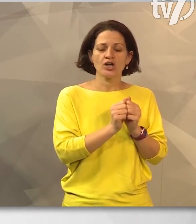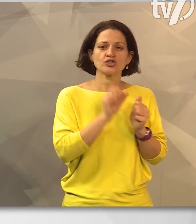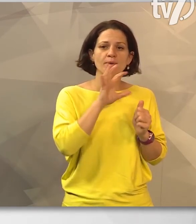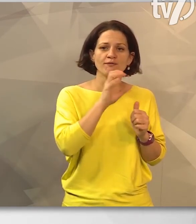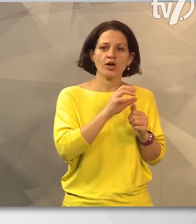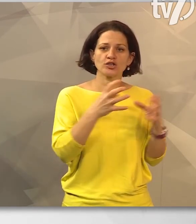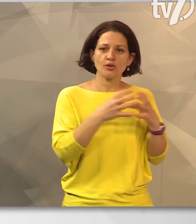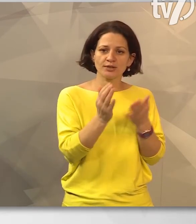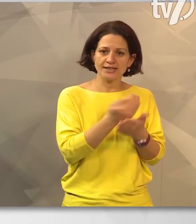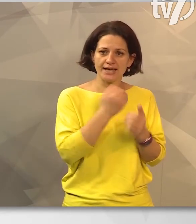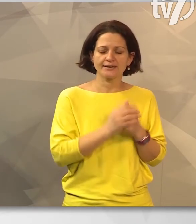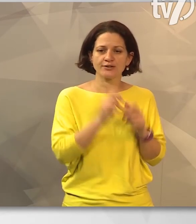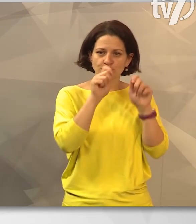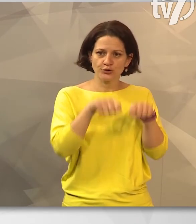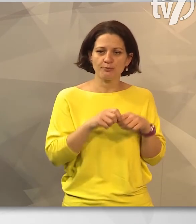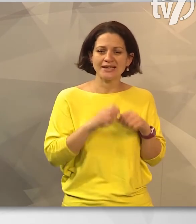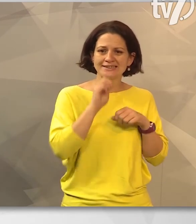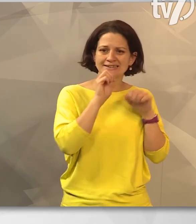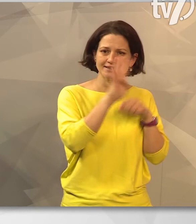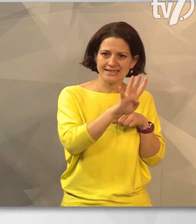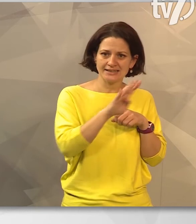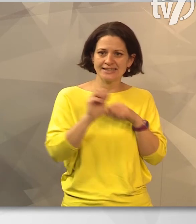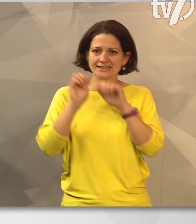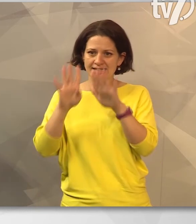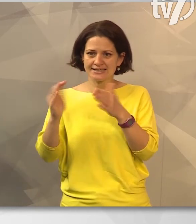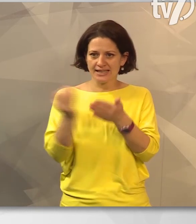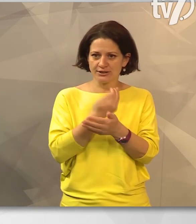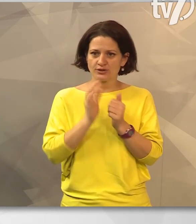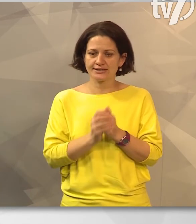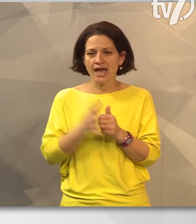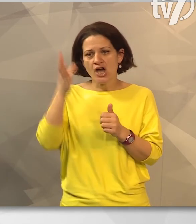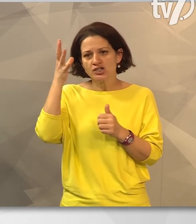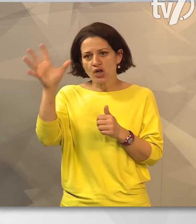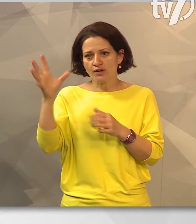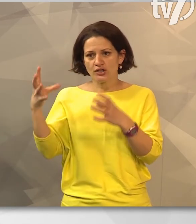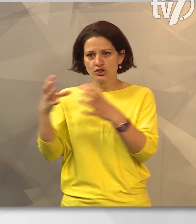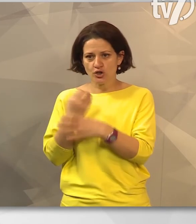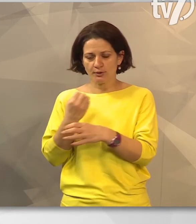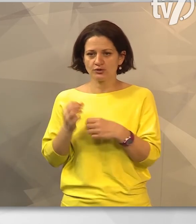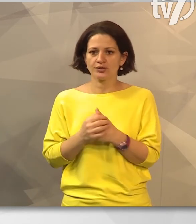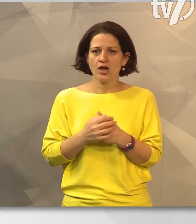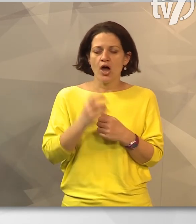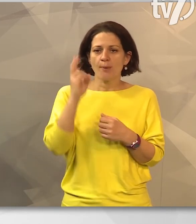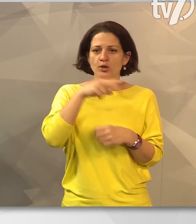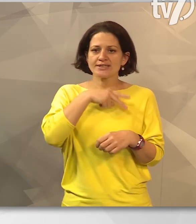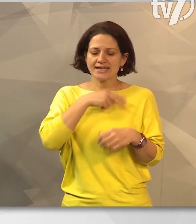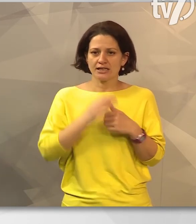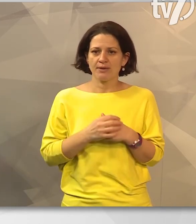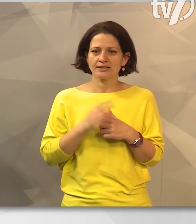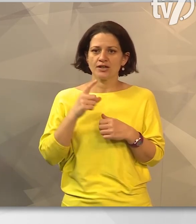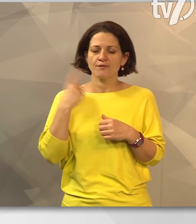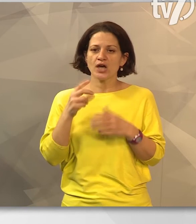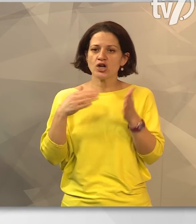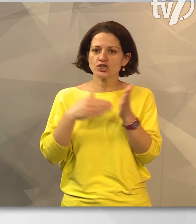csapata nyerte, miután a döntőben 14-9-re legyőzte a szarvasi szarvasok együttesét, a bronzérmet pedig a